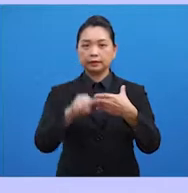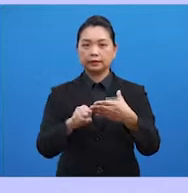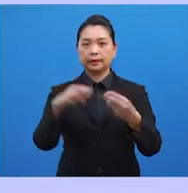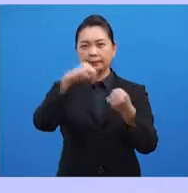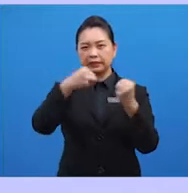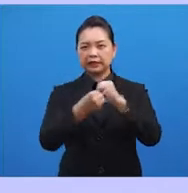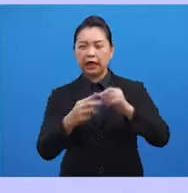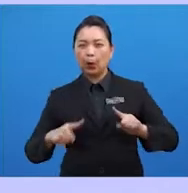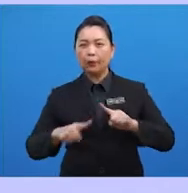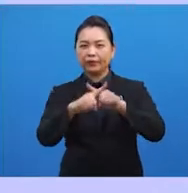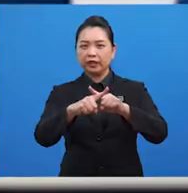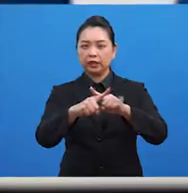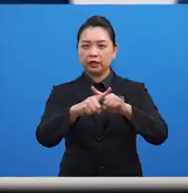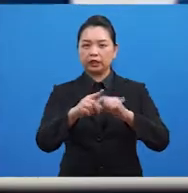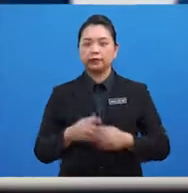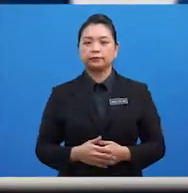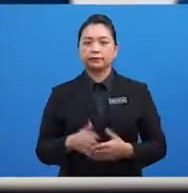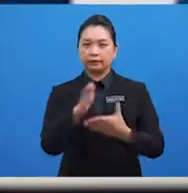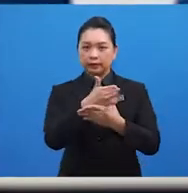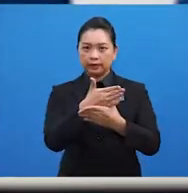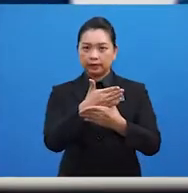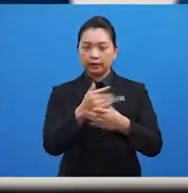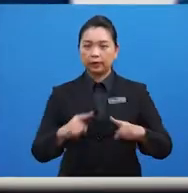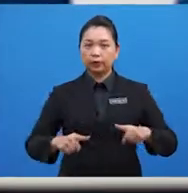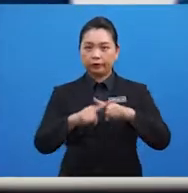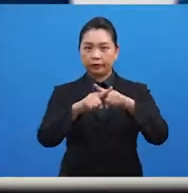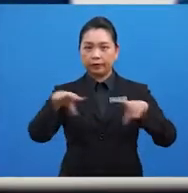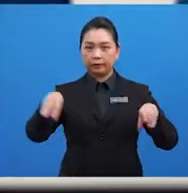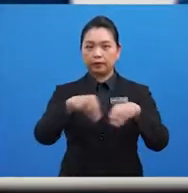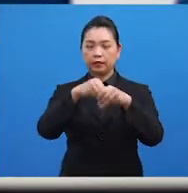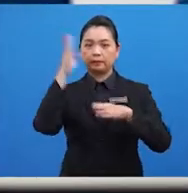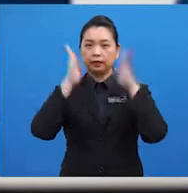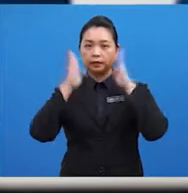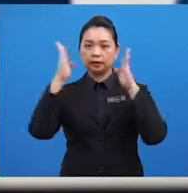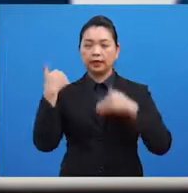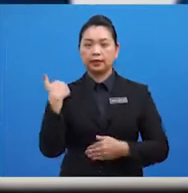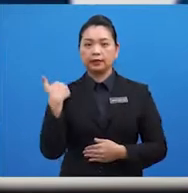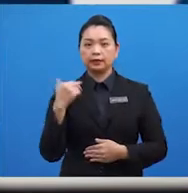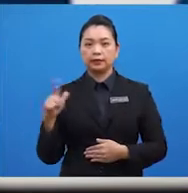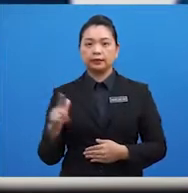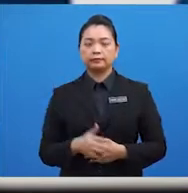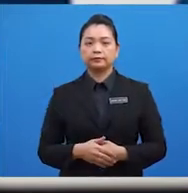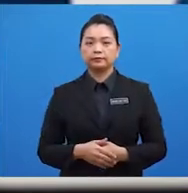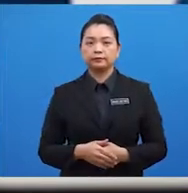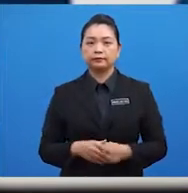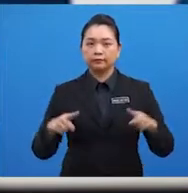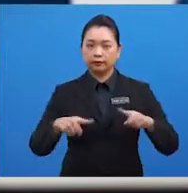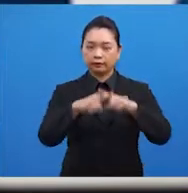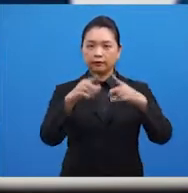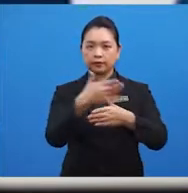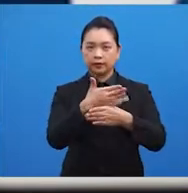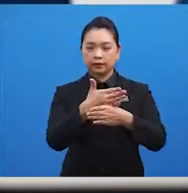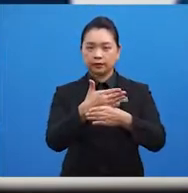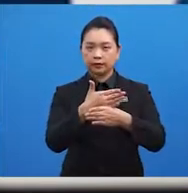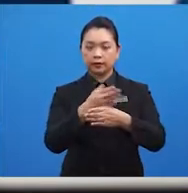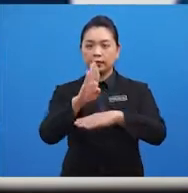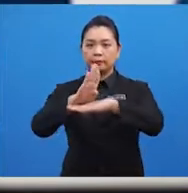negara jiran. Antara konflik yang melibatkan Malaysia sebagai pendamai ialah konflik antara